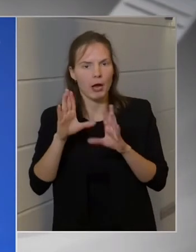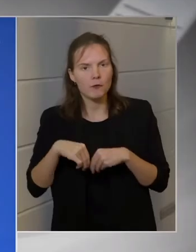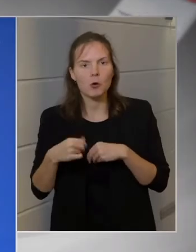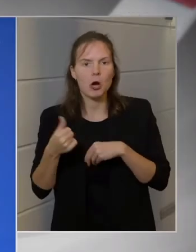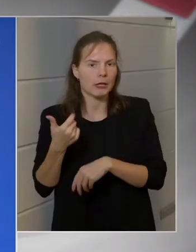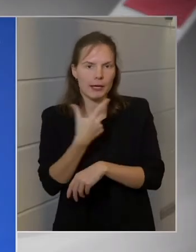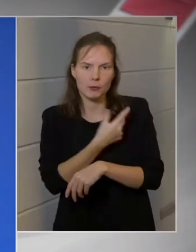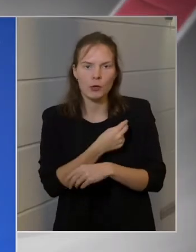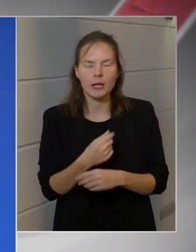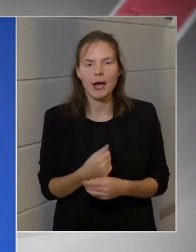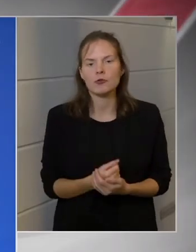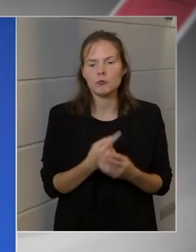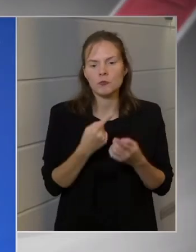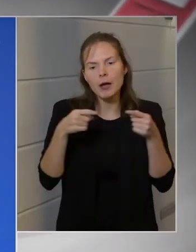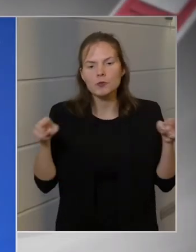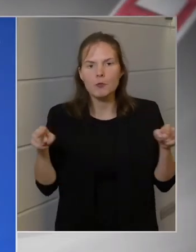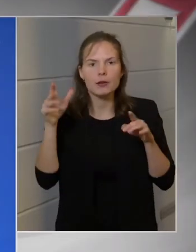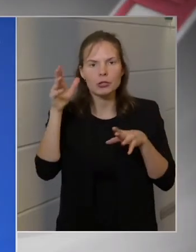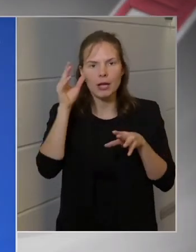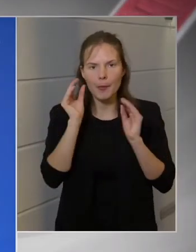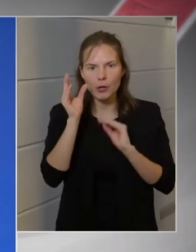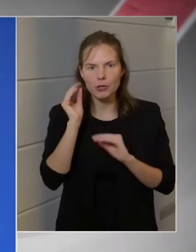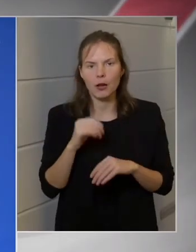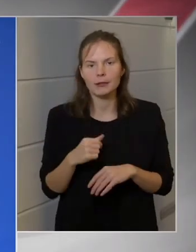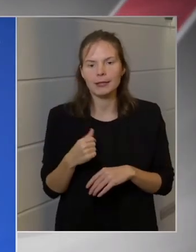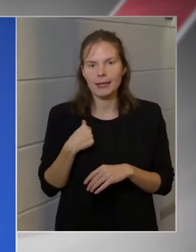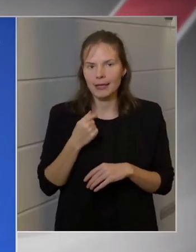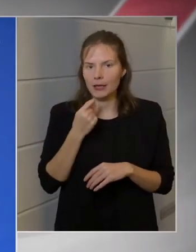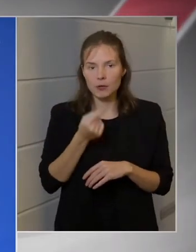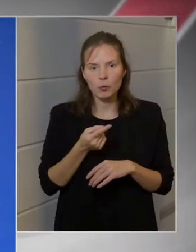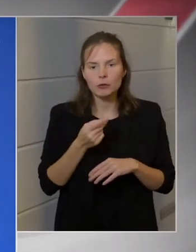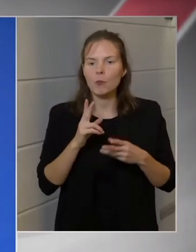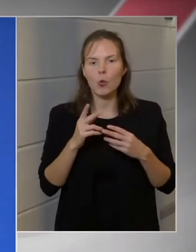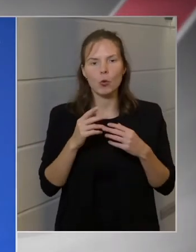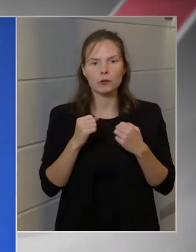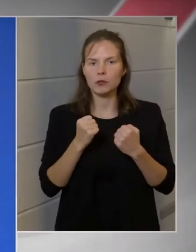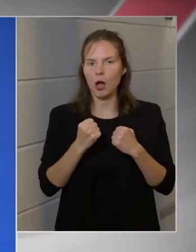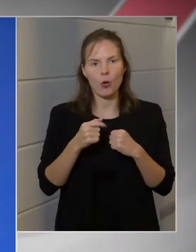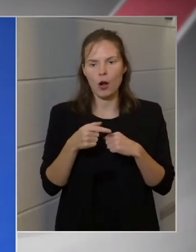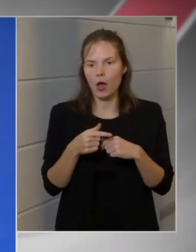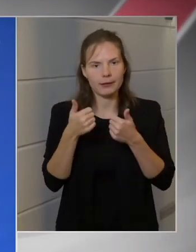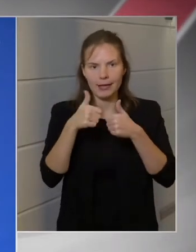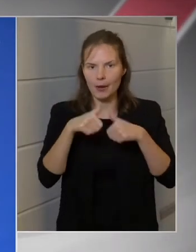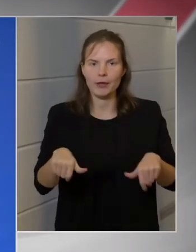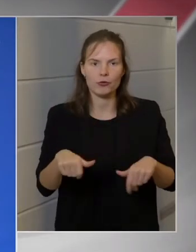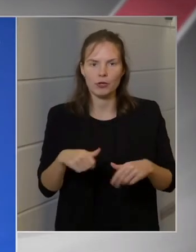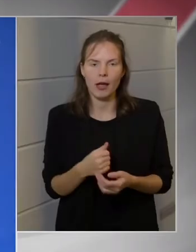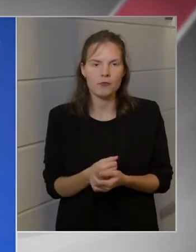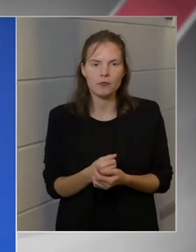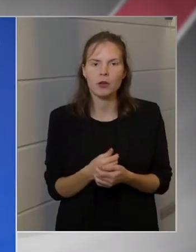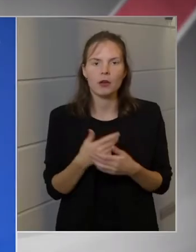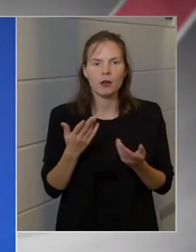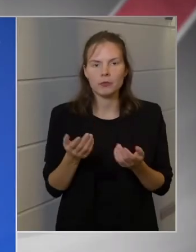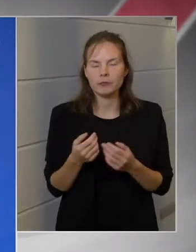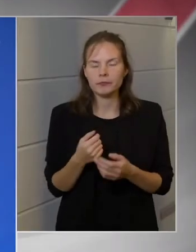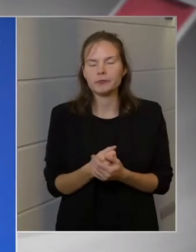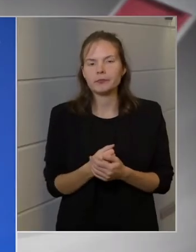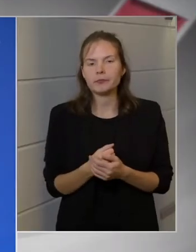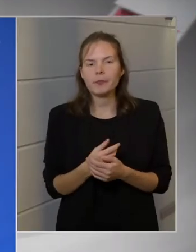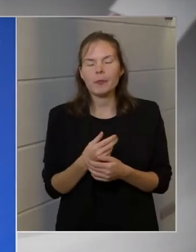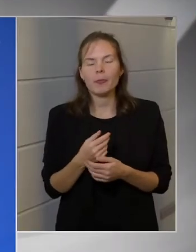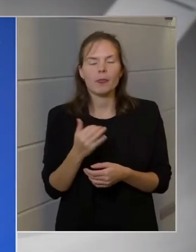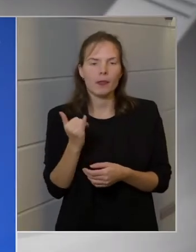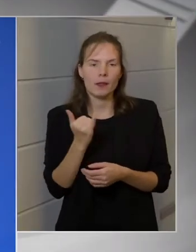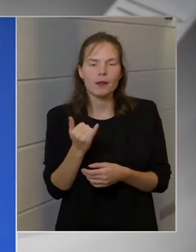utána leírja azt, hogy amit én pont úgy mondtam, hogy a gyakorlat nem egységes, az ő esetében nem volt igaz, azért az sem volt igaz, amit én mondtam.